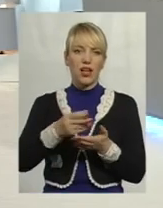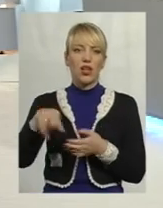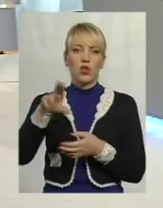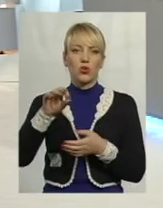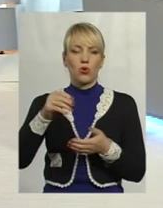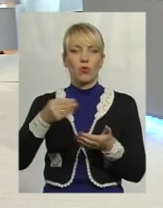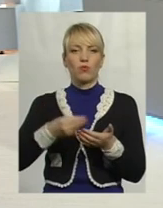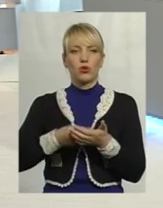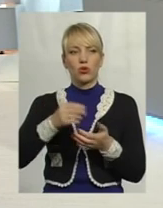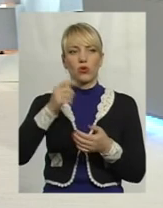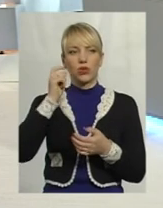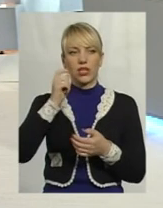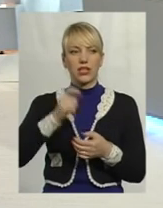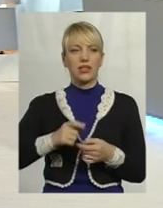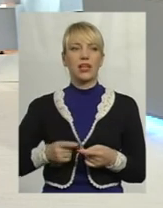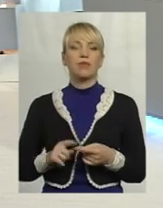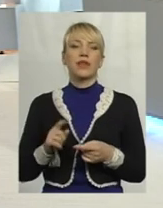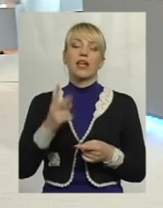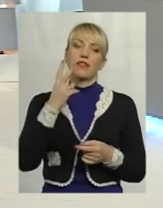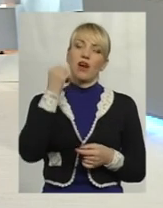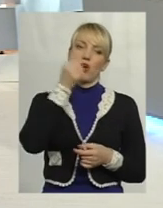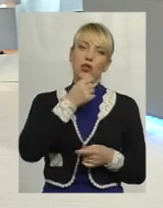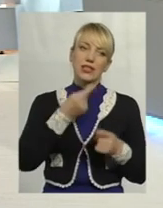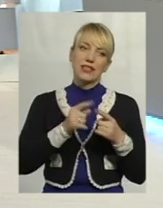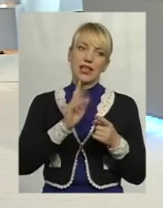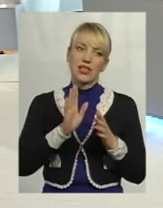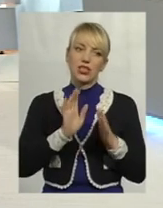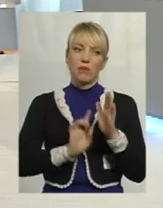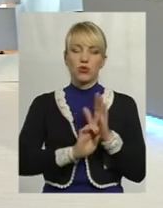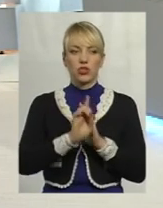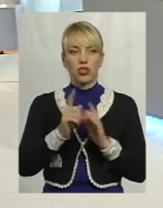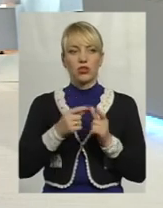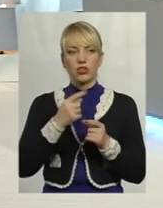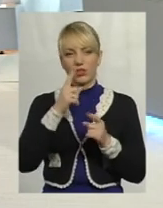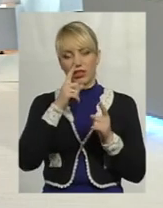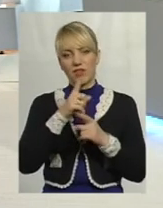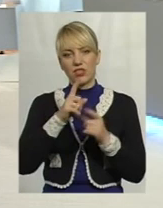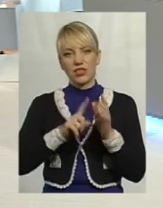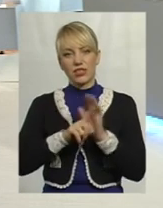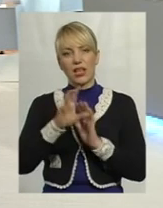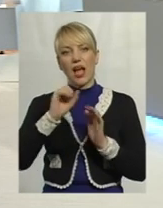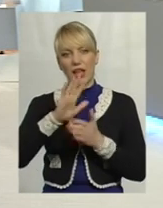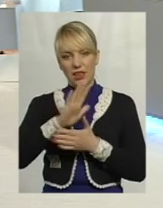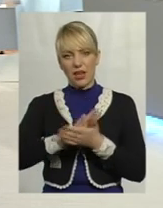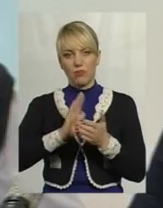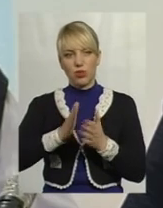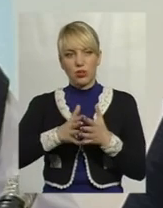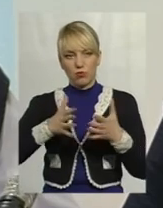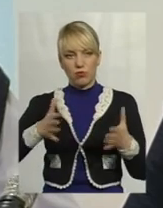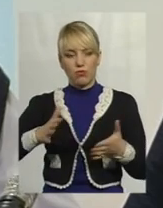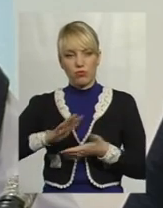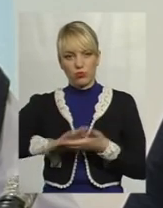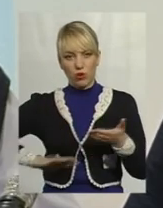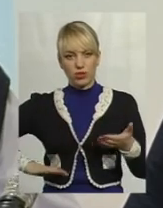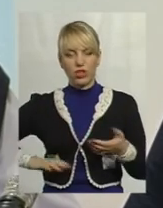Два роки – це лише початок, чи це лише такий невеличкий старт, а далі буде довше? Я сподіваюся, що це